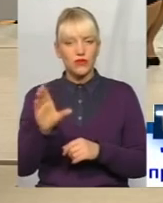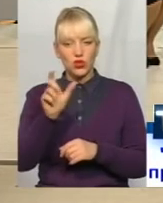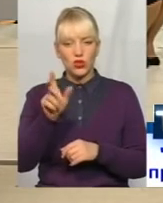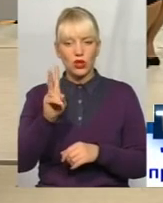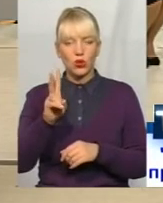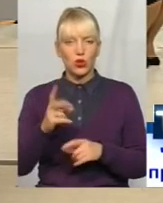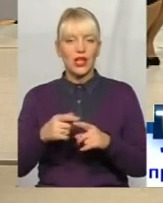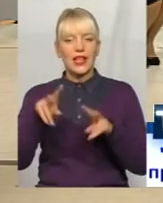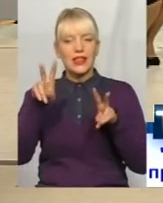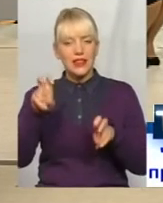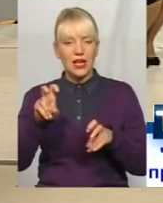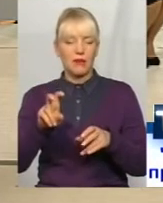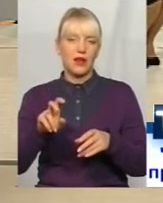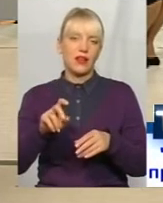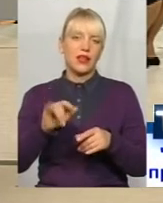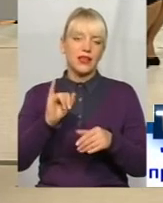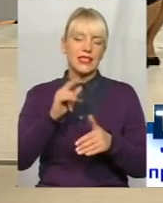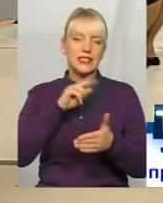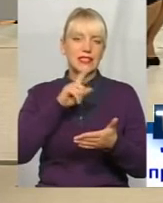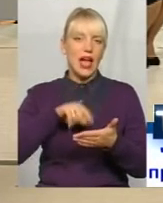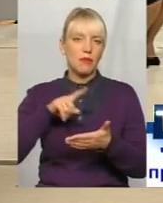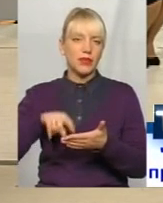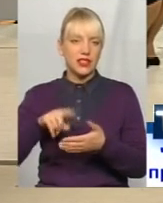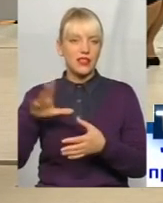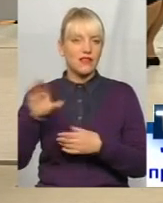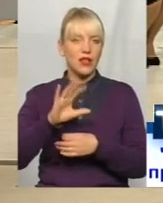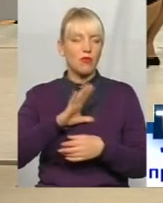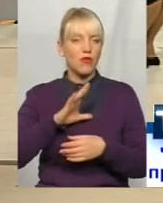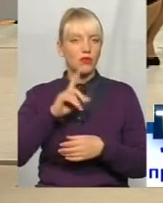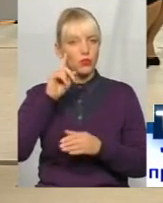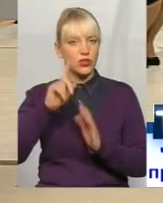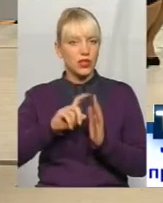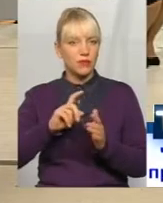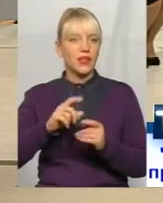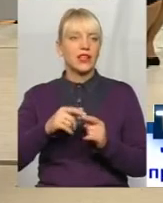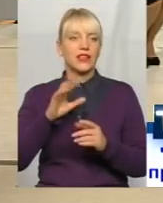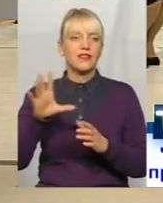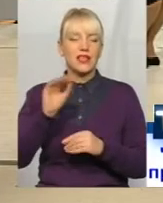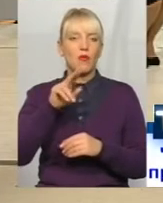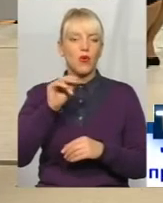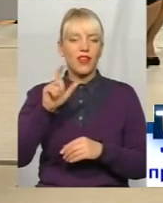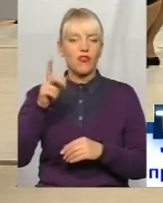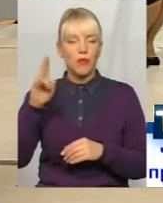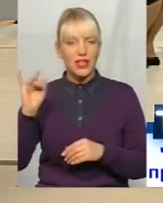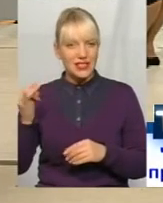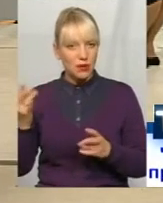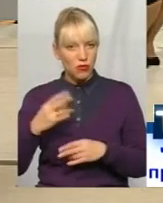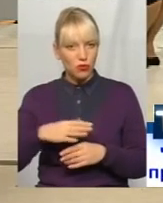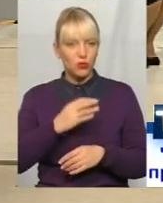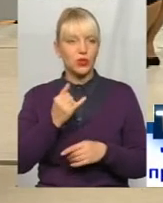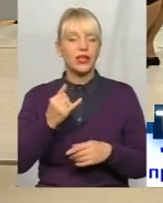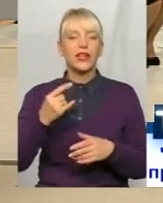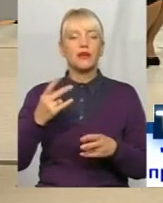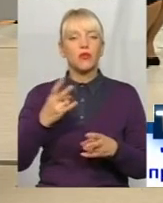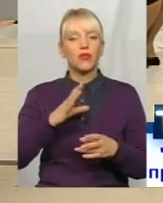тема перевірки, запитання, які вони можуть перевіряти. От, все має бути, скажімо так, дійсно поєвропейськи. Мають, казали, що